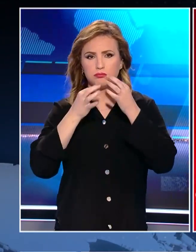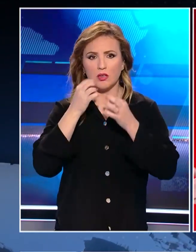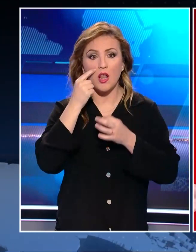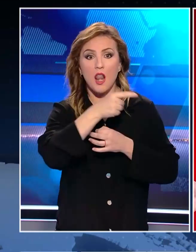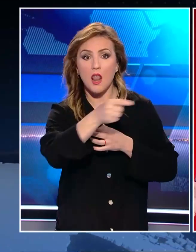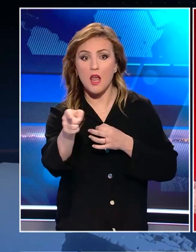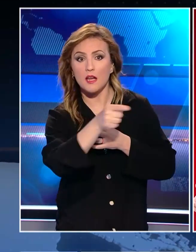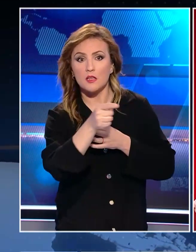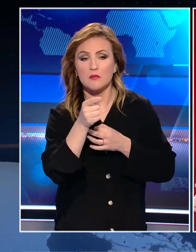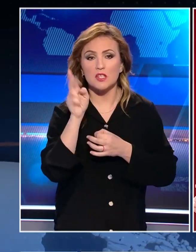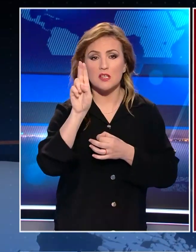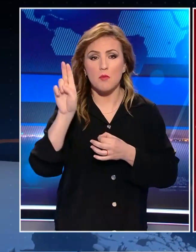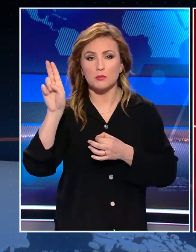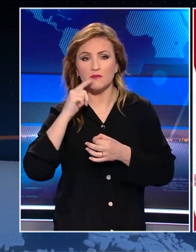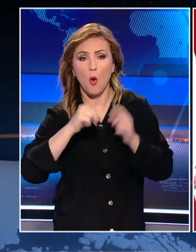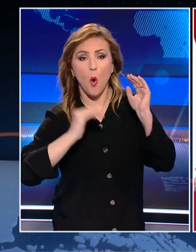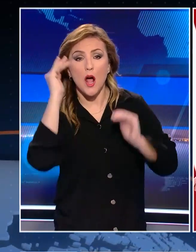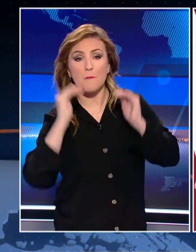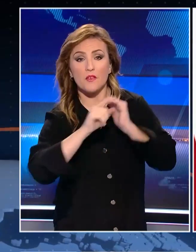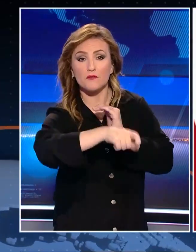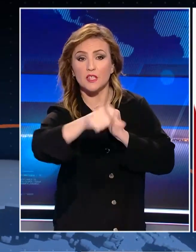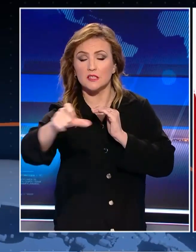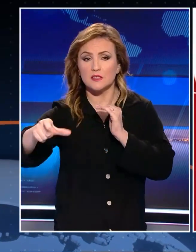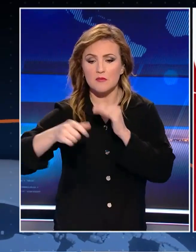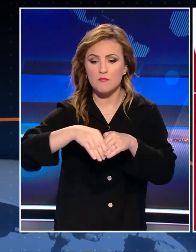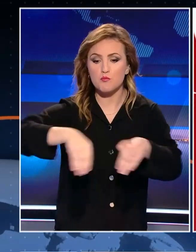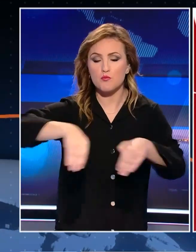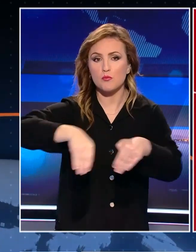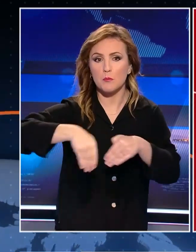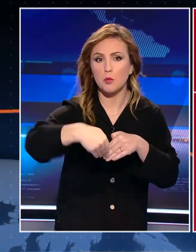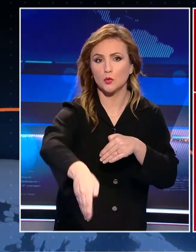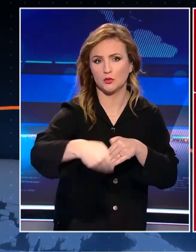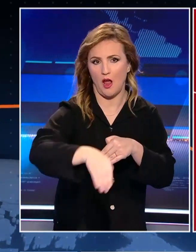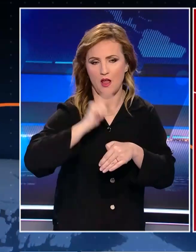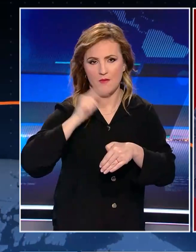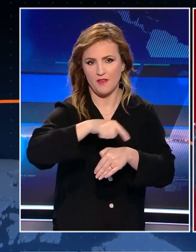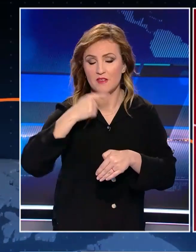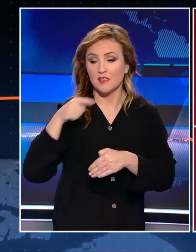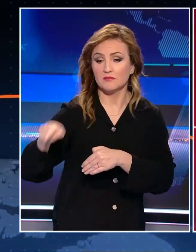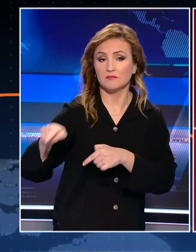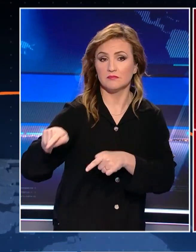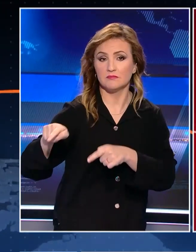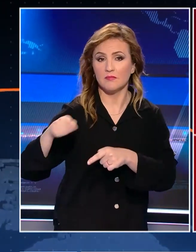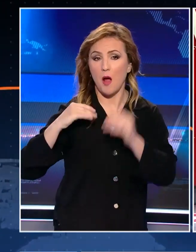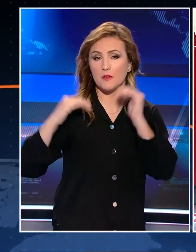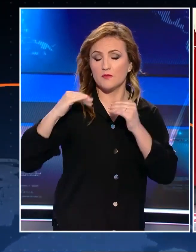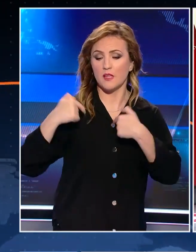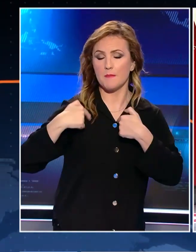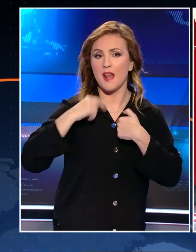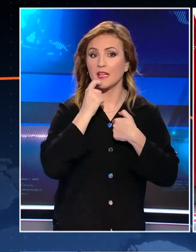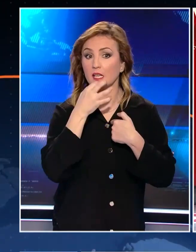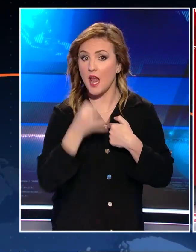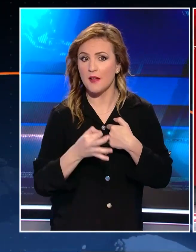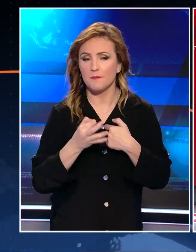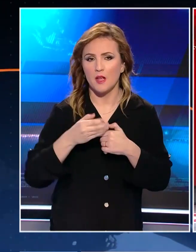έτερους διεκδικητές όσες τον αμπισβήτησαν και κάθονταν στην πρώτη σειρά των καθισμάτων. Από εκεί και πέρα